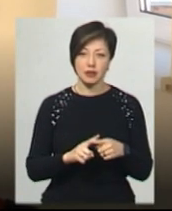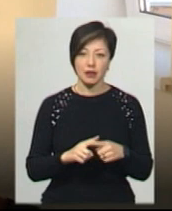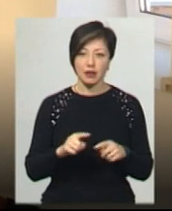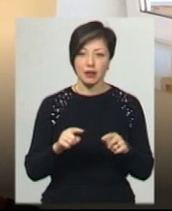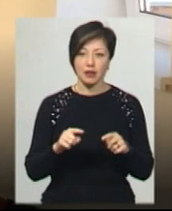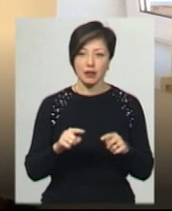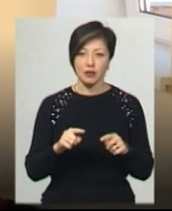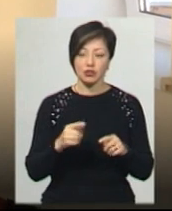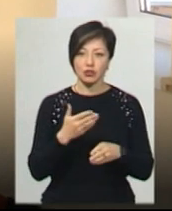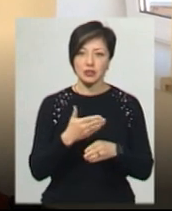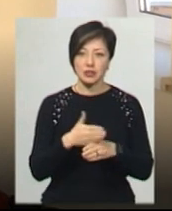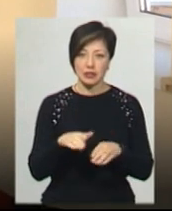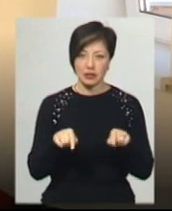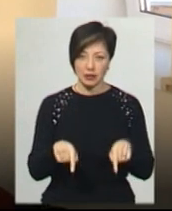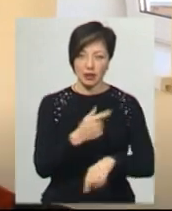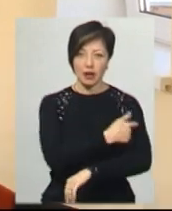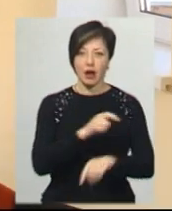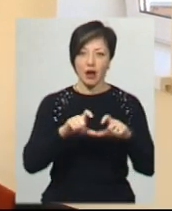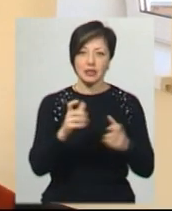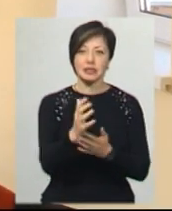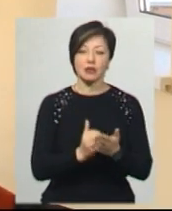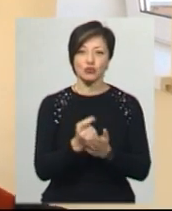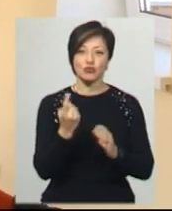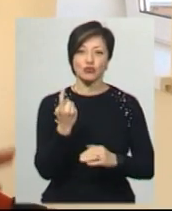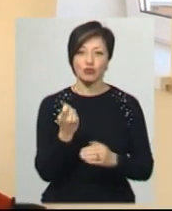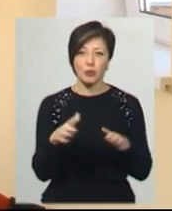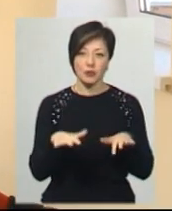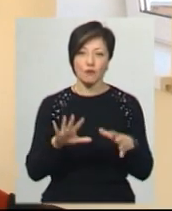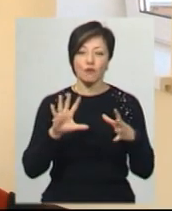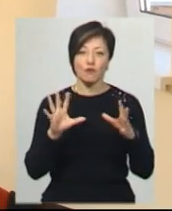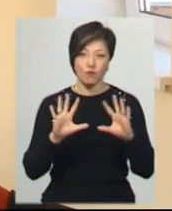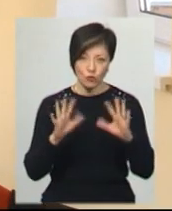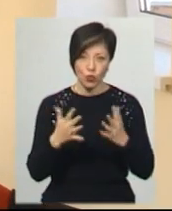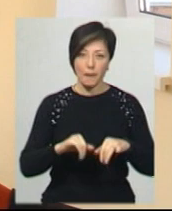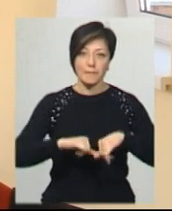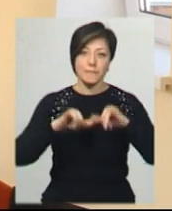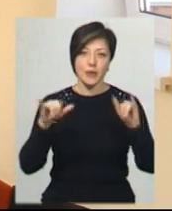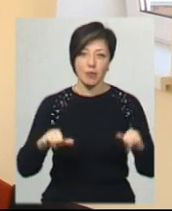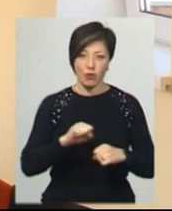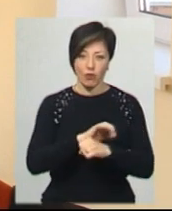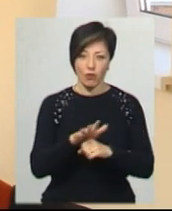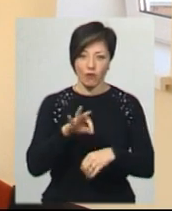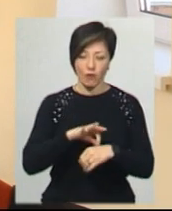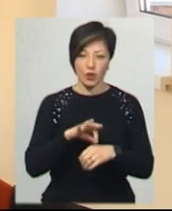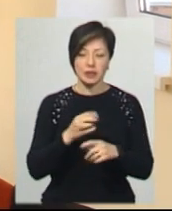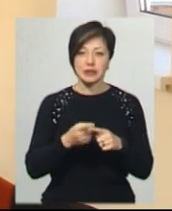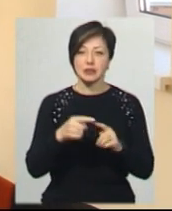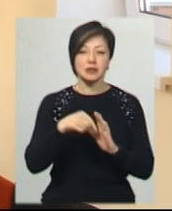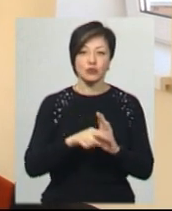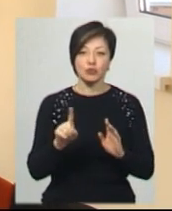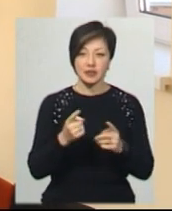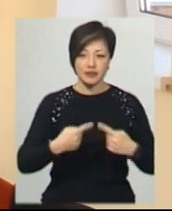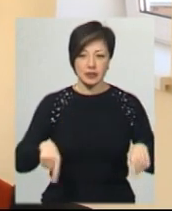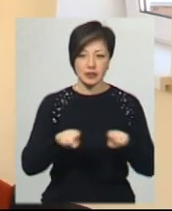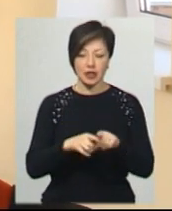зарезервовано 100 місць для перебування у випадку переповнення інфекційної лікарні ковідовських хворих. Що це означає? Це